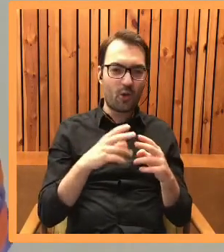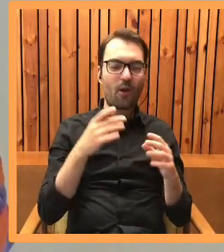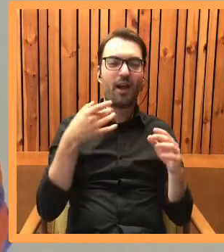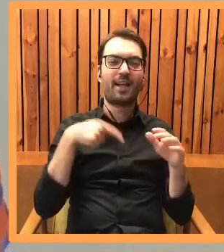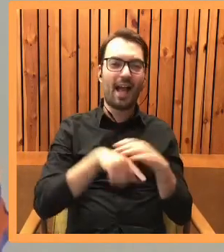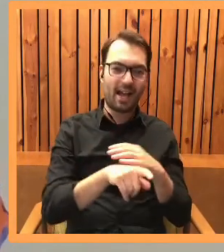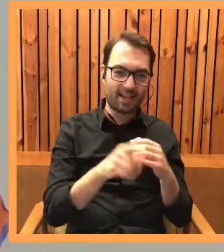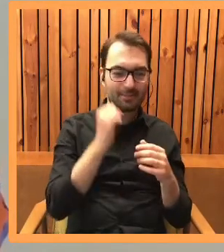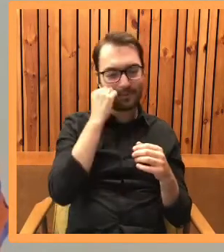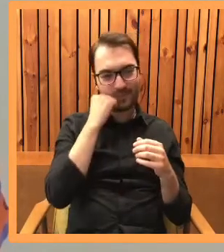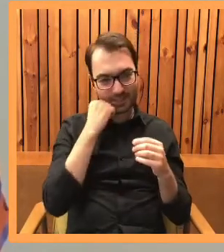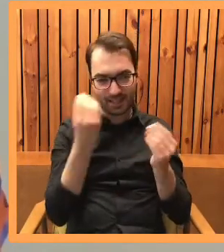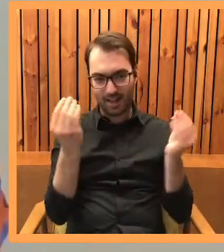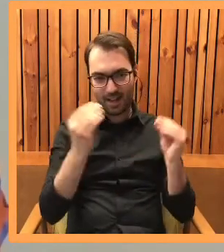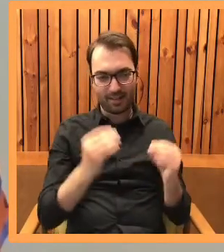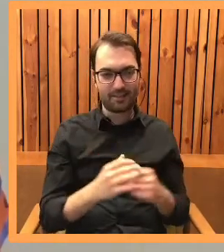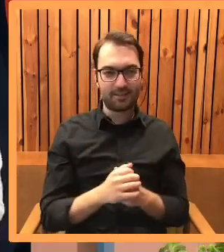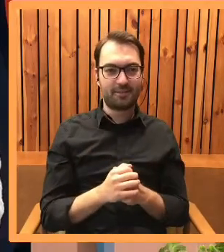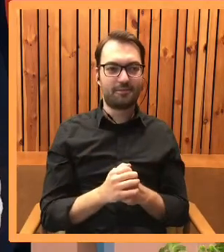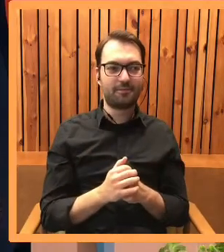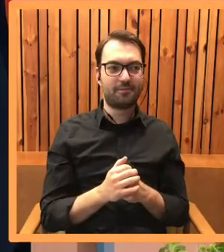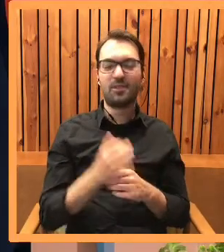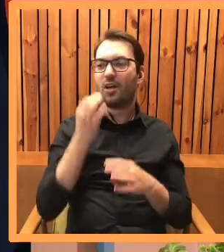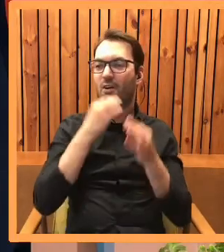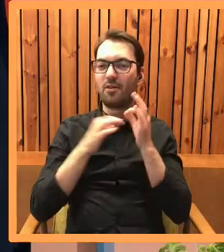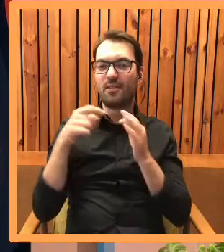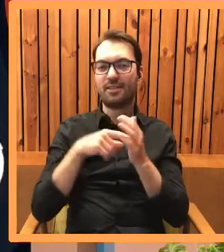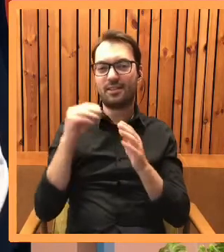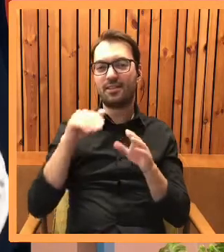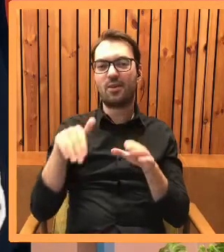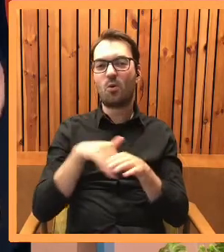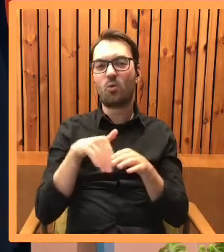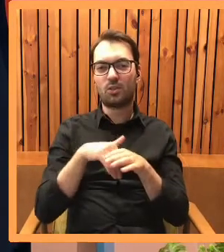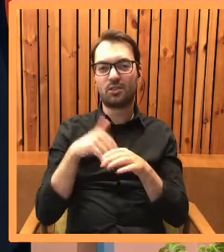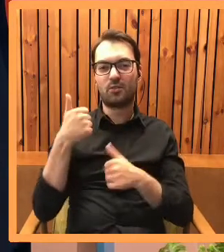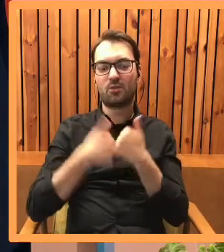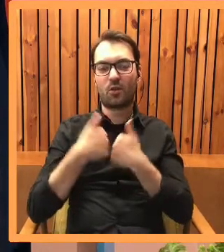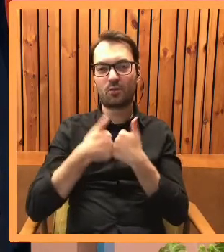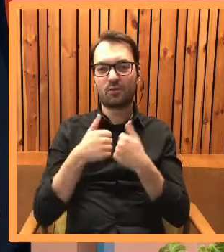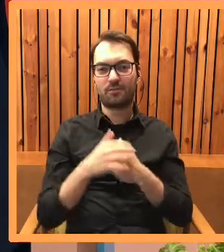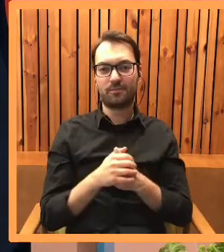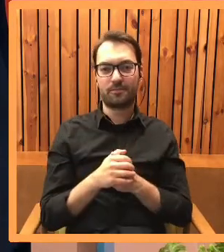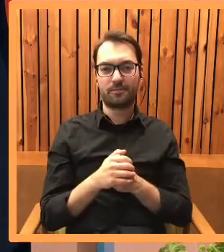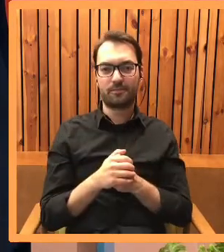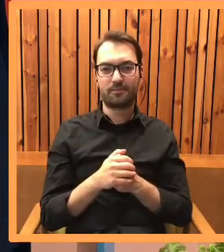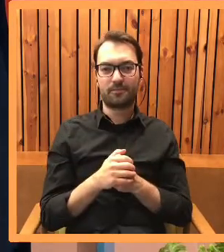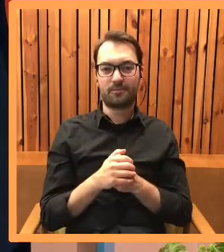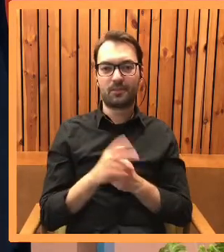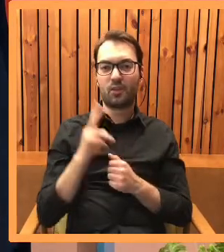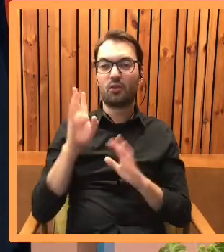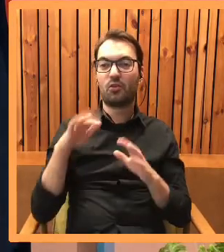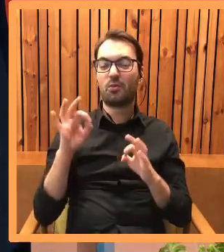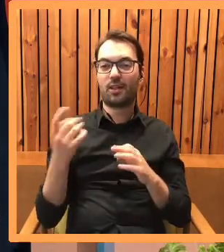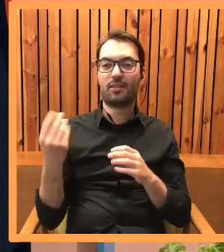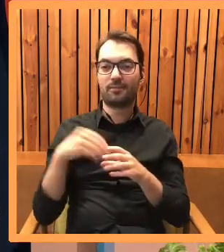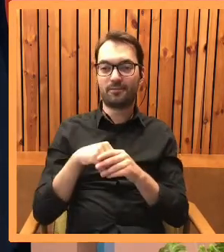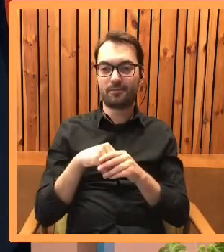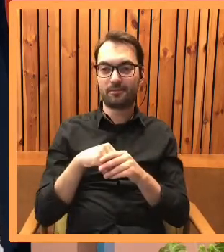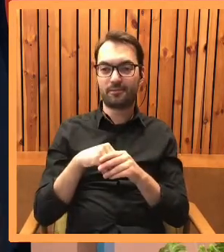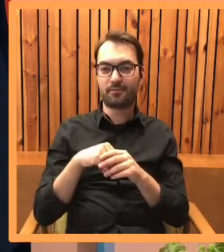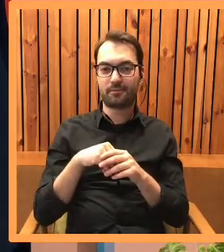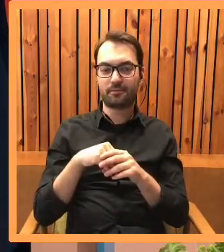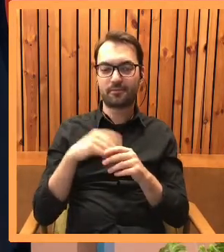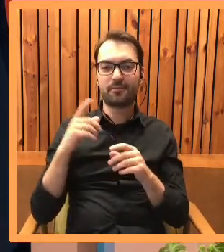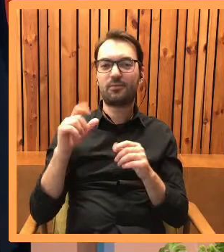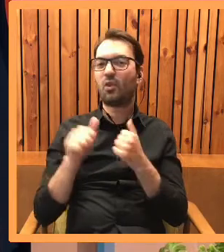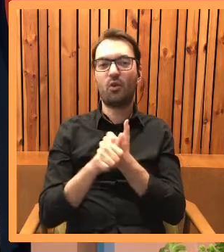piwnicy. A powiedz o tych uczestnikach jeszcze konkursu wspomnianego. Przypomnę dla tych, którzy teraz się włączyli, że intryga polega,